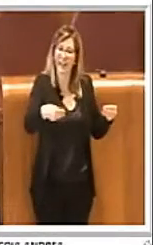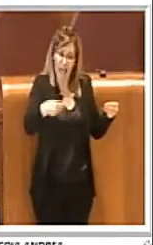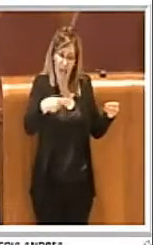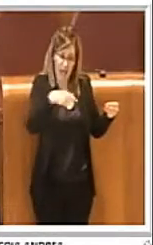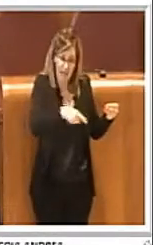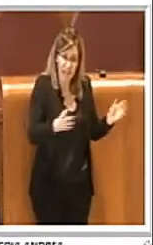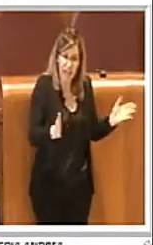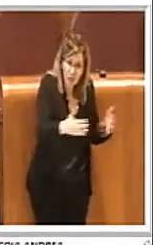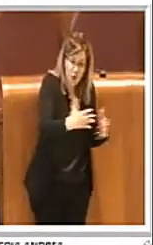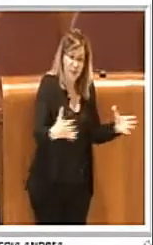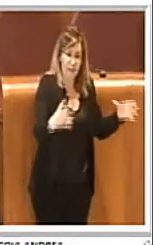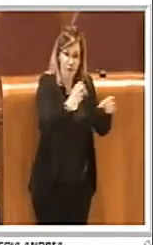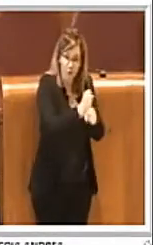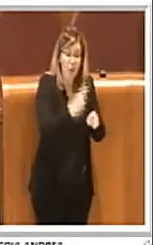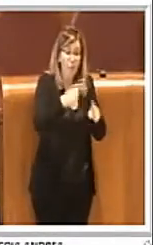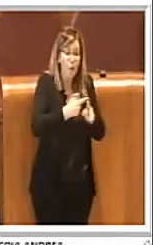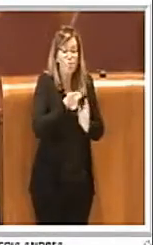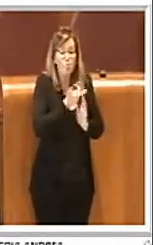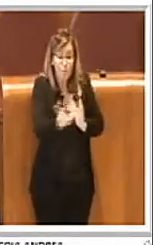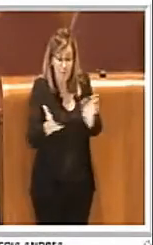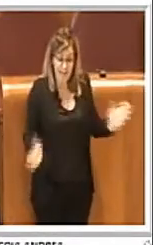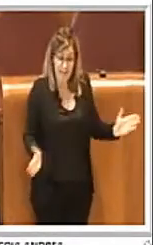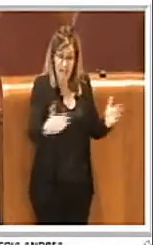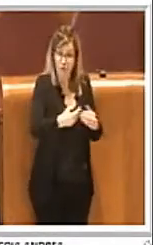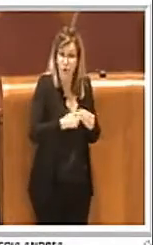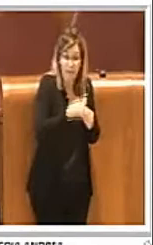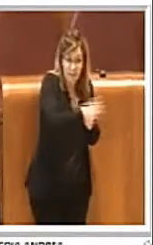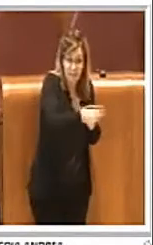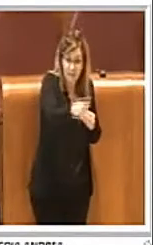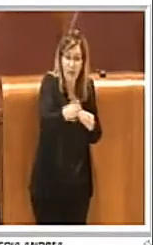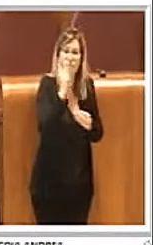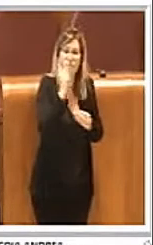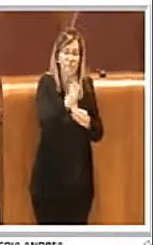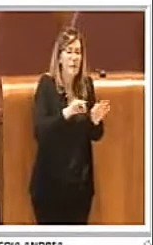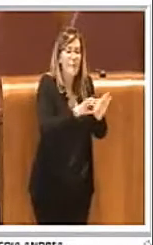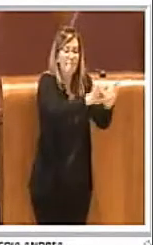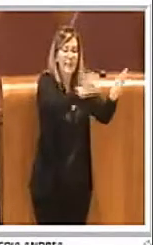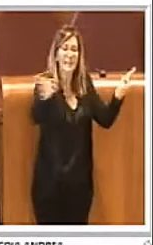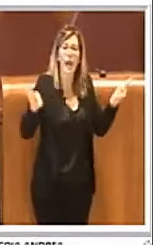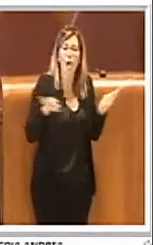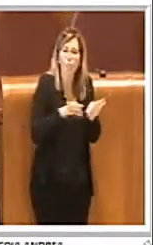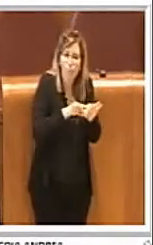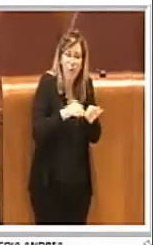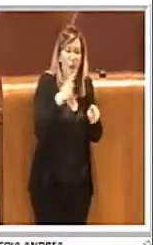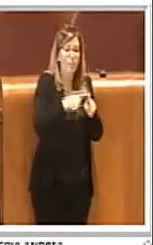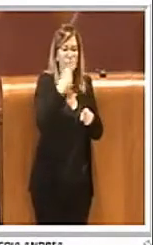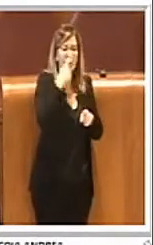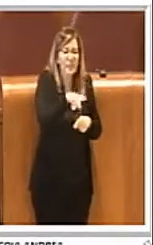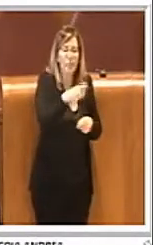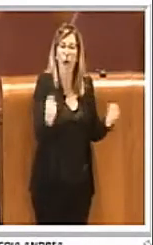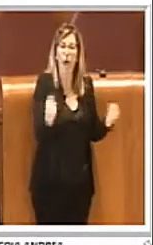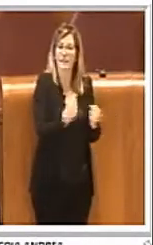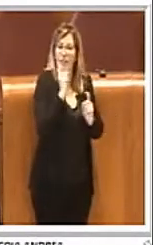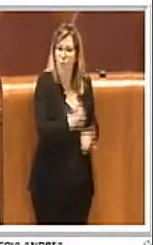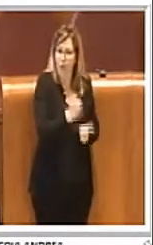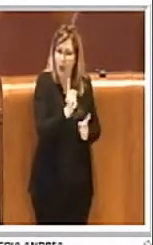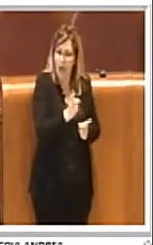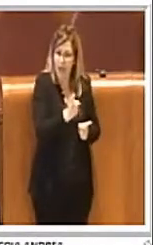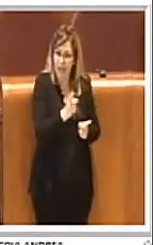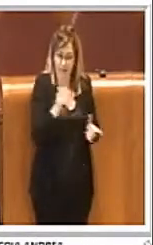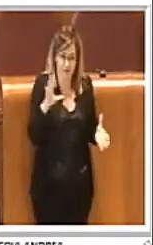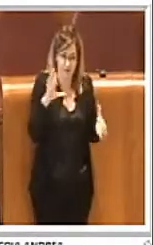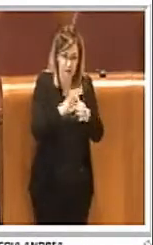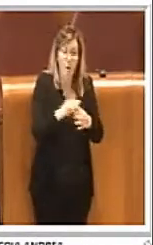cassonetti consegnati alle utenze sia valutato in base alle metrature e alla tipologia dell'attività con una valutazione specifica del